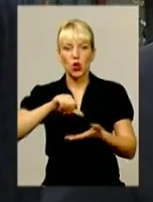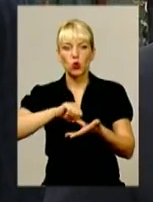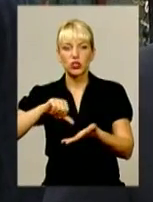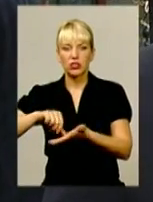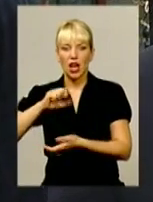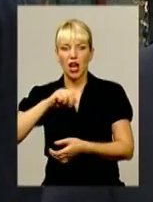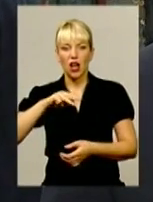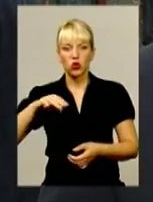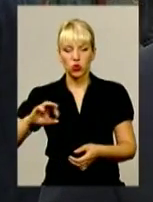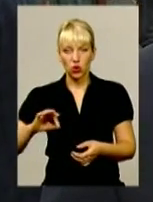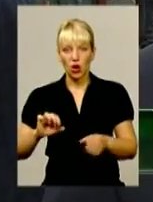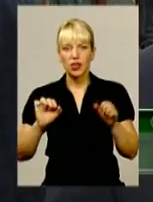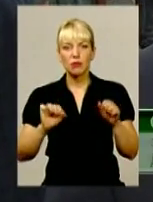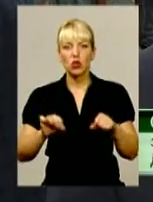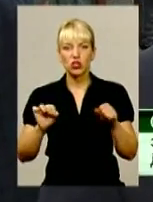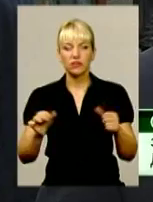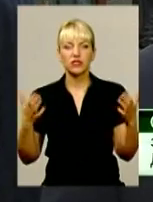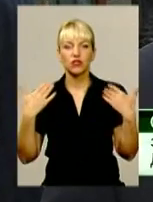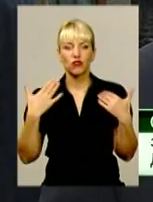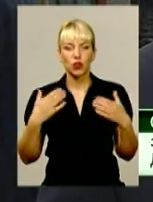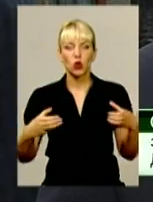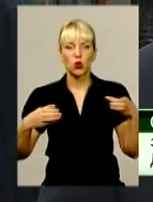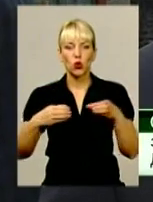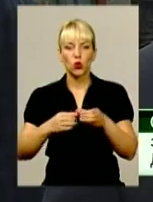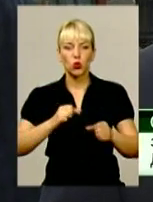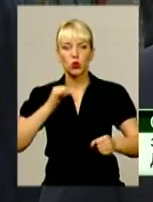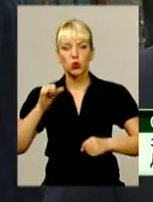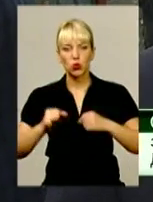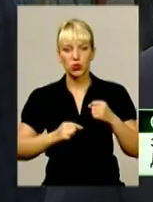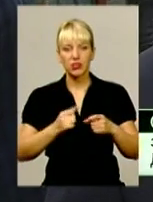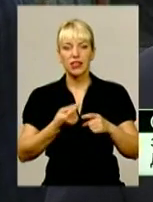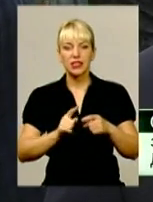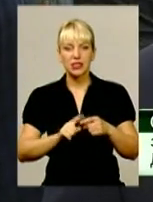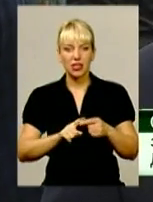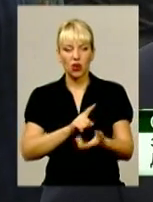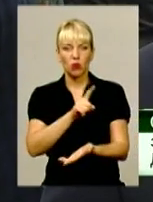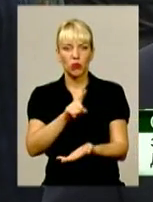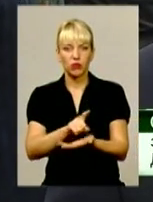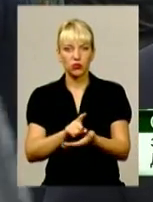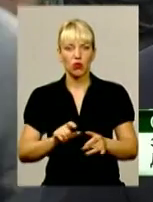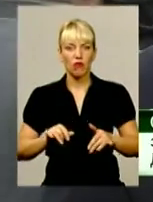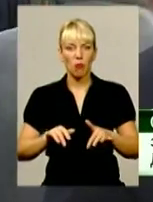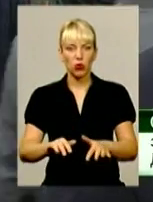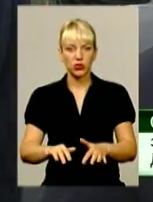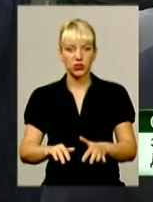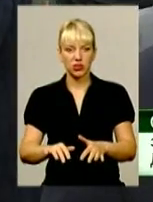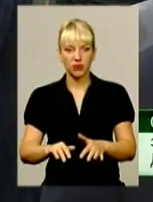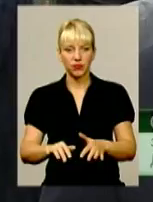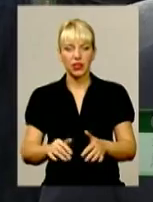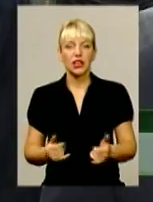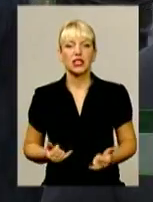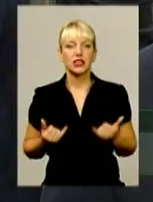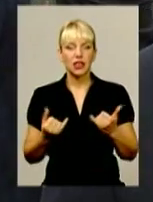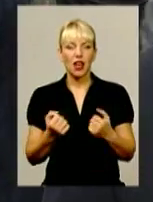відпочити у кругу друзів – це дієвий засіб реабілітації військовослужбовців.